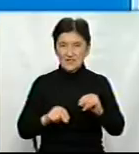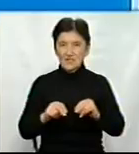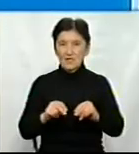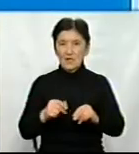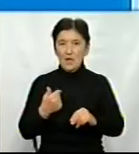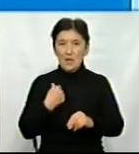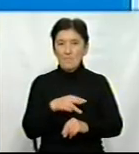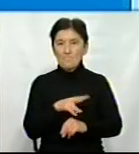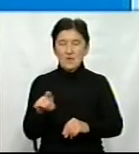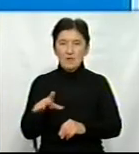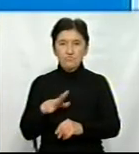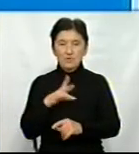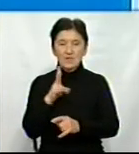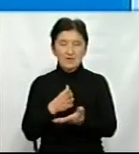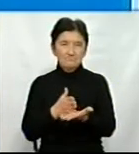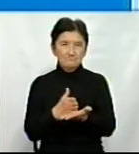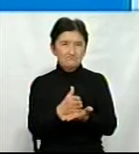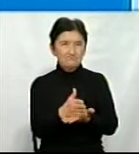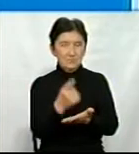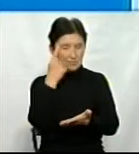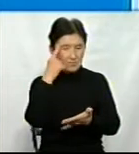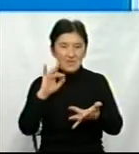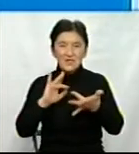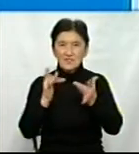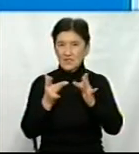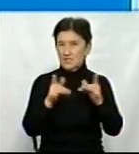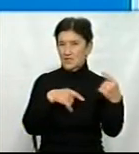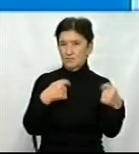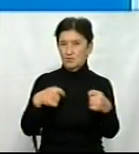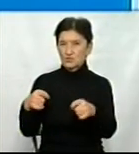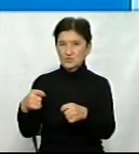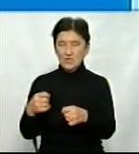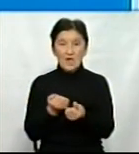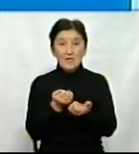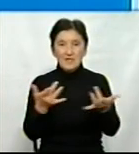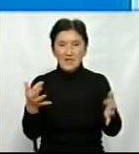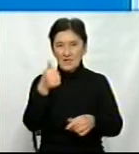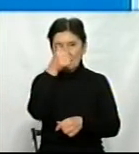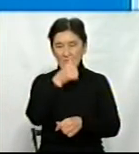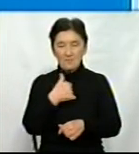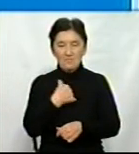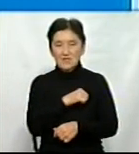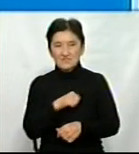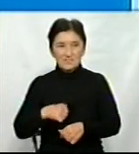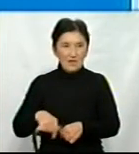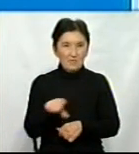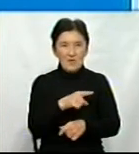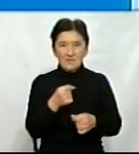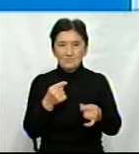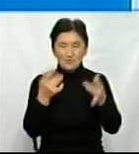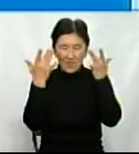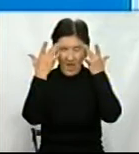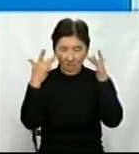були зорієнтовані на інтернет-продажі. І декілька місяців ми самі трошки розгубилися. Але